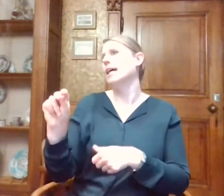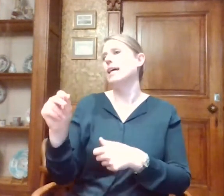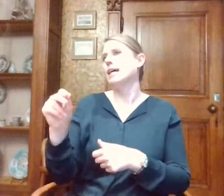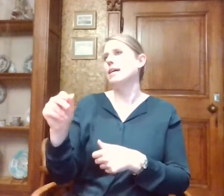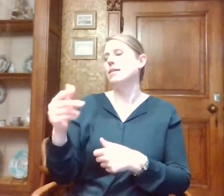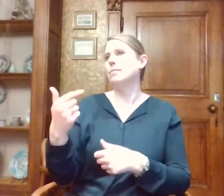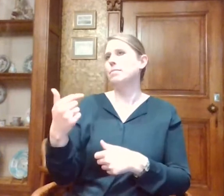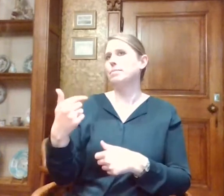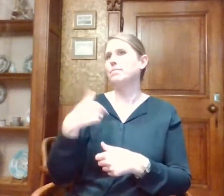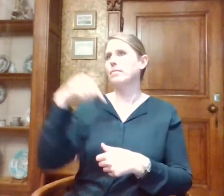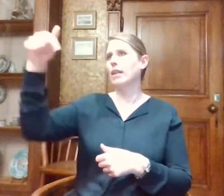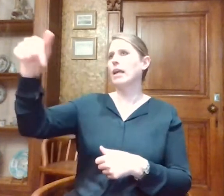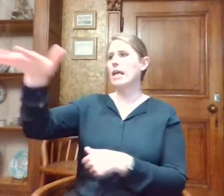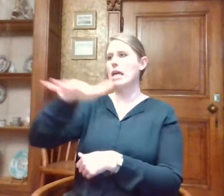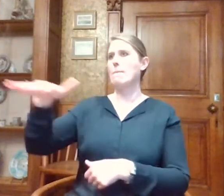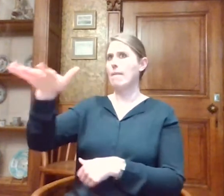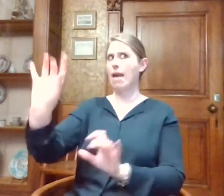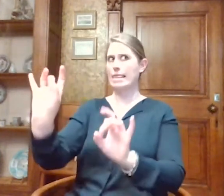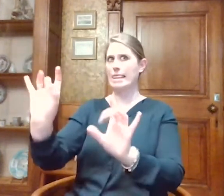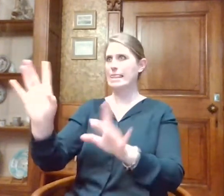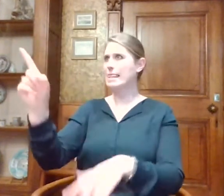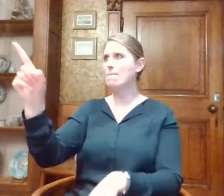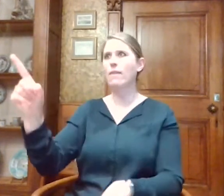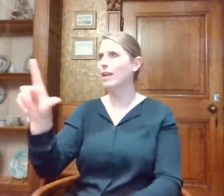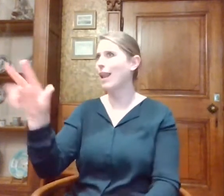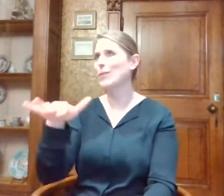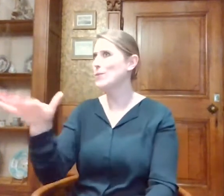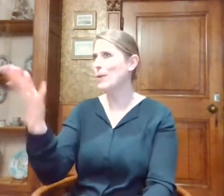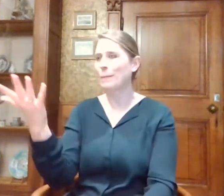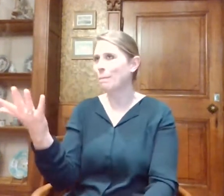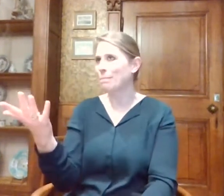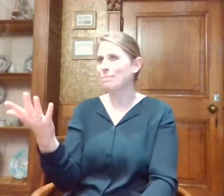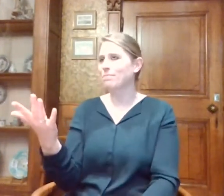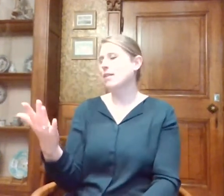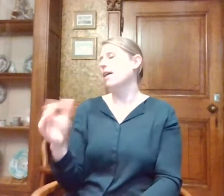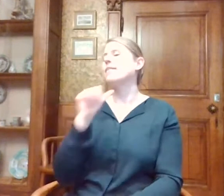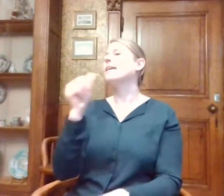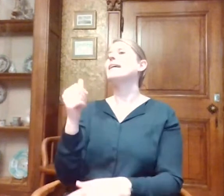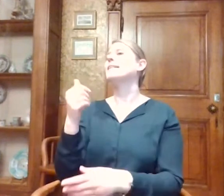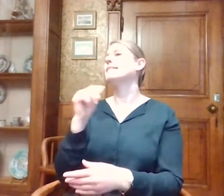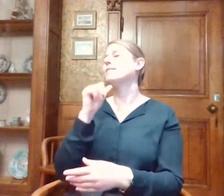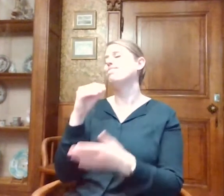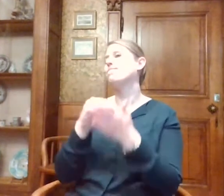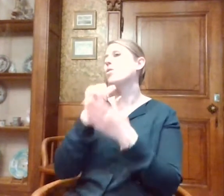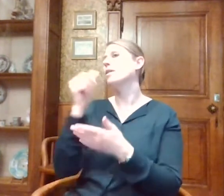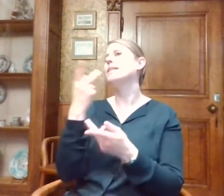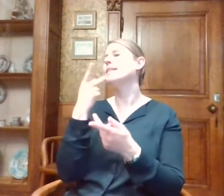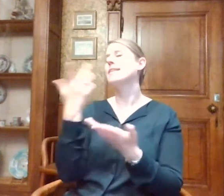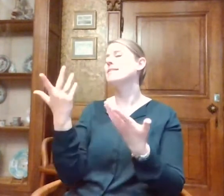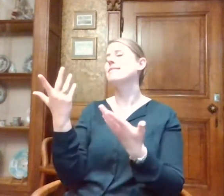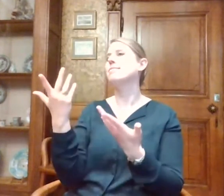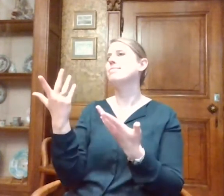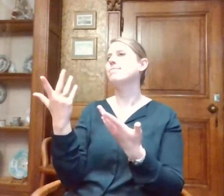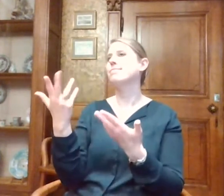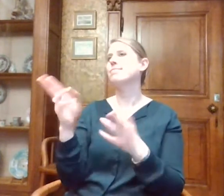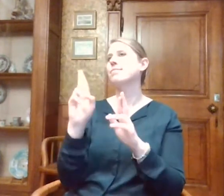Ik ben hier op Gladeuzegeplein geweest. Toen hier was niemand. Dus nee, we hebben dat niet kunnen laten testen. We